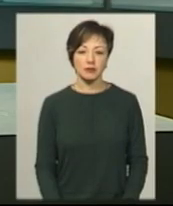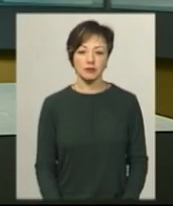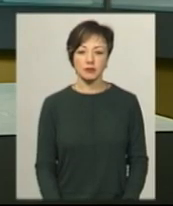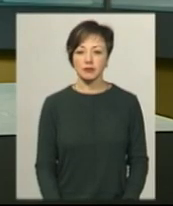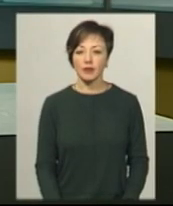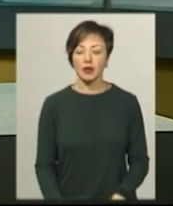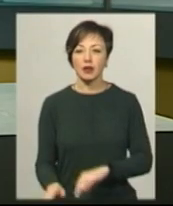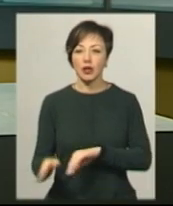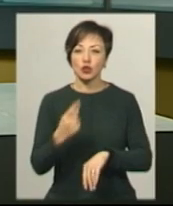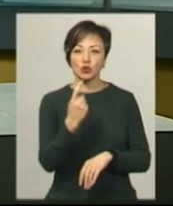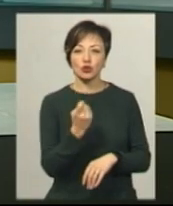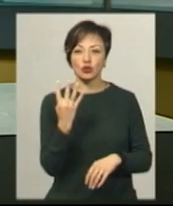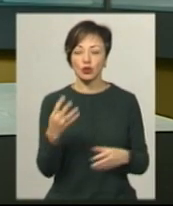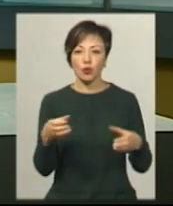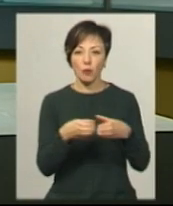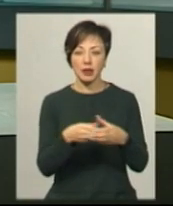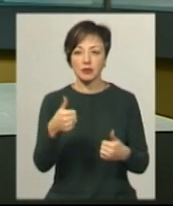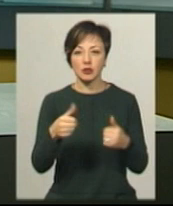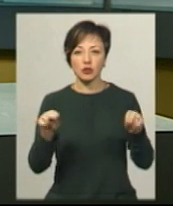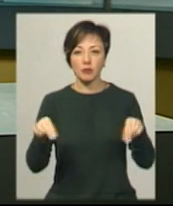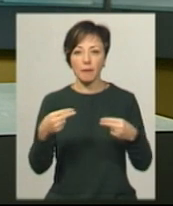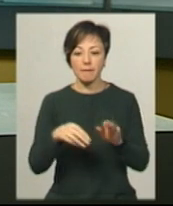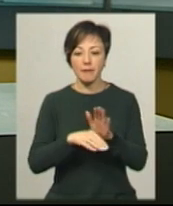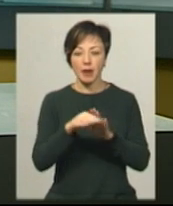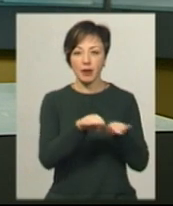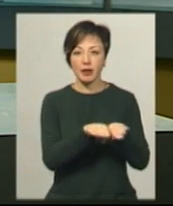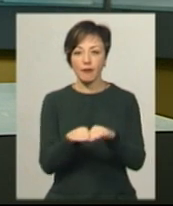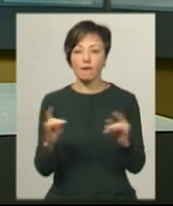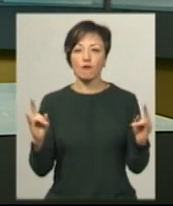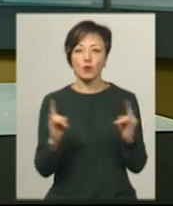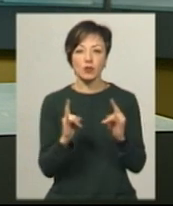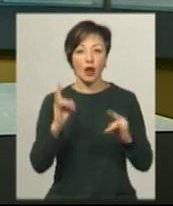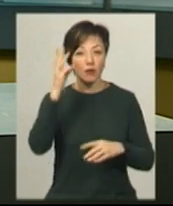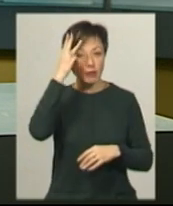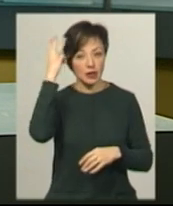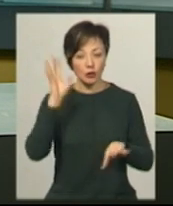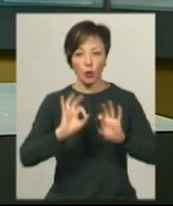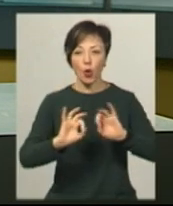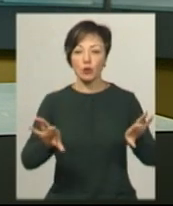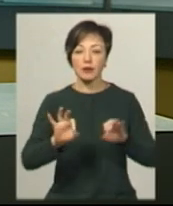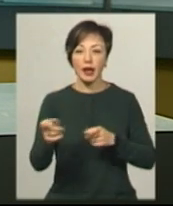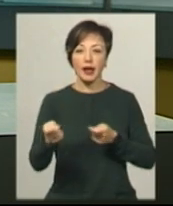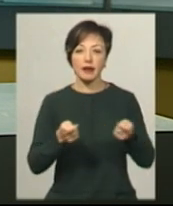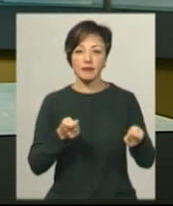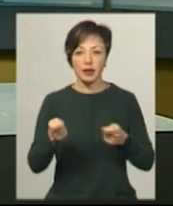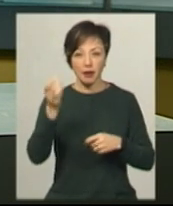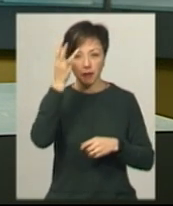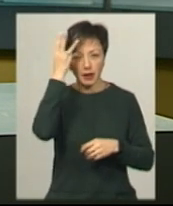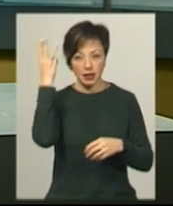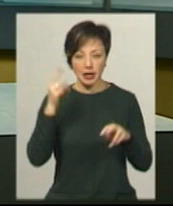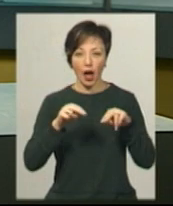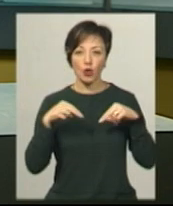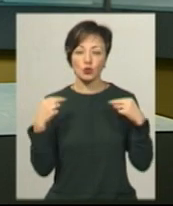104 команди змагаються у чемпіонаті преміум ліги з футзалу в обласному центрі. Про це розповів керівник Хмельницької асоціації